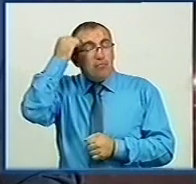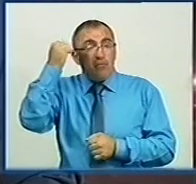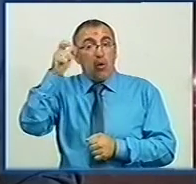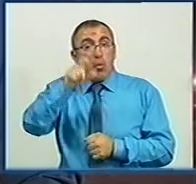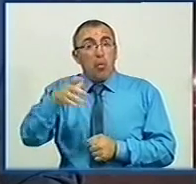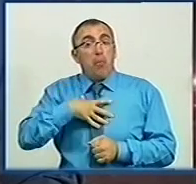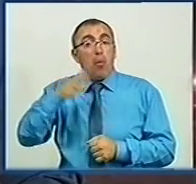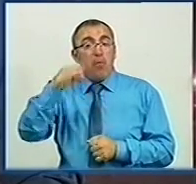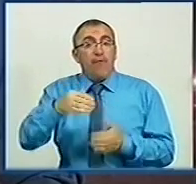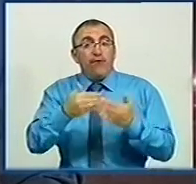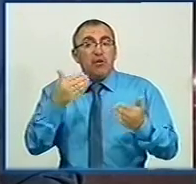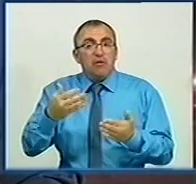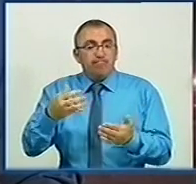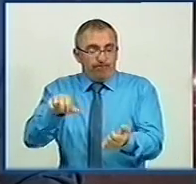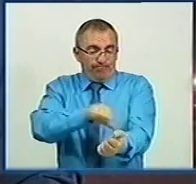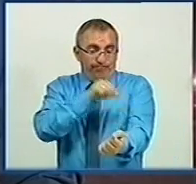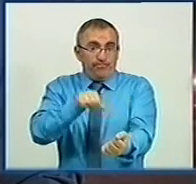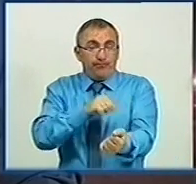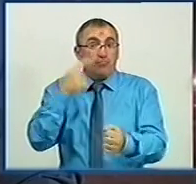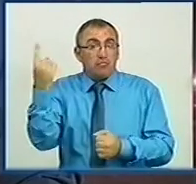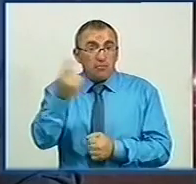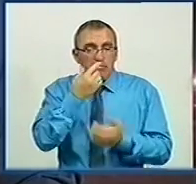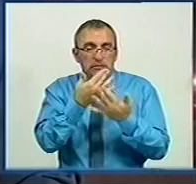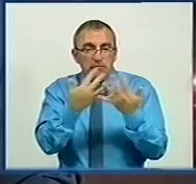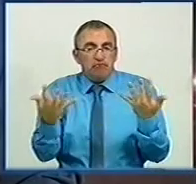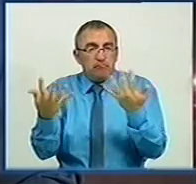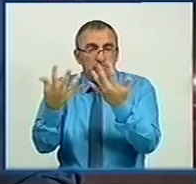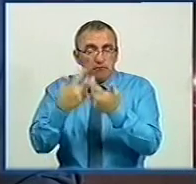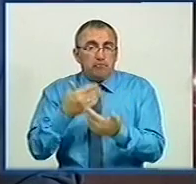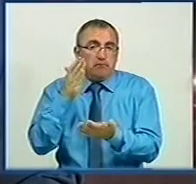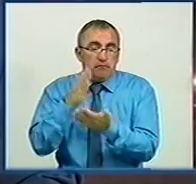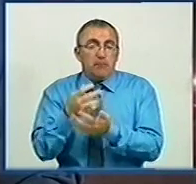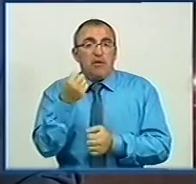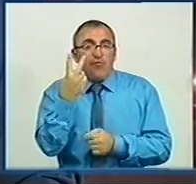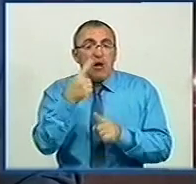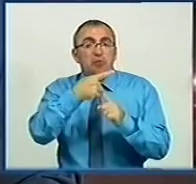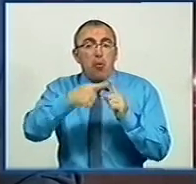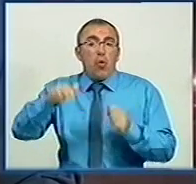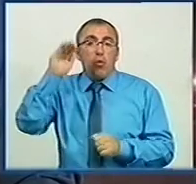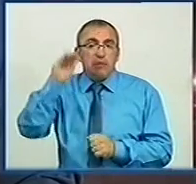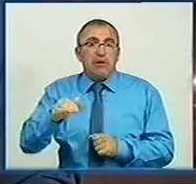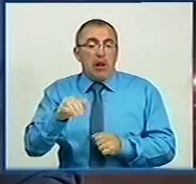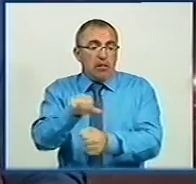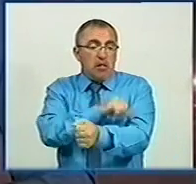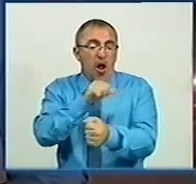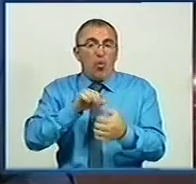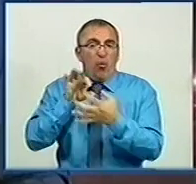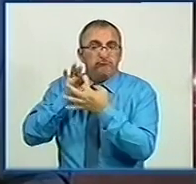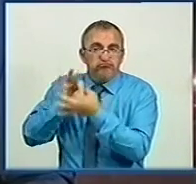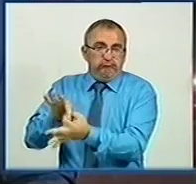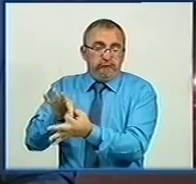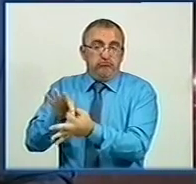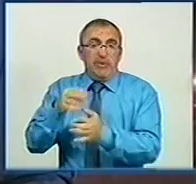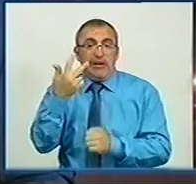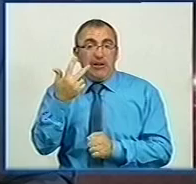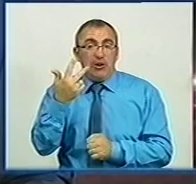які померли від вживання наркотиків. Нині в області, за різними даними, налічується 12,5 тисяч наркозалежних. З них майже три